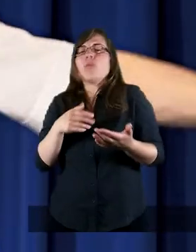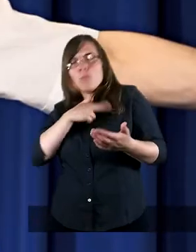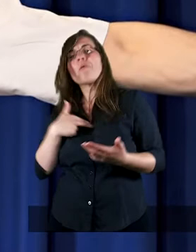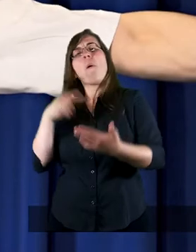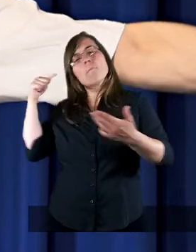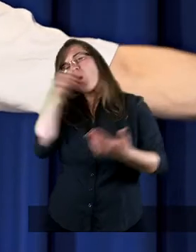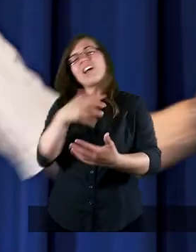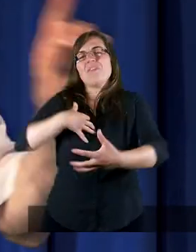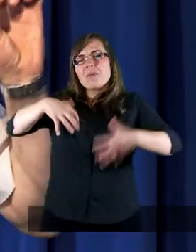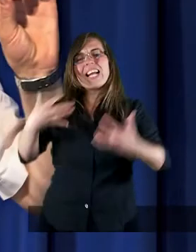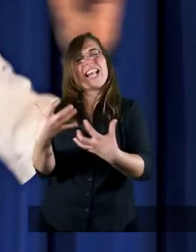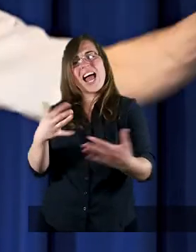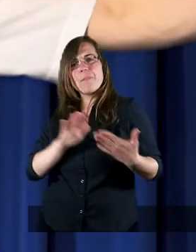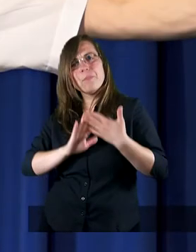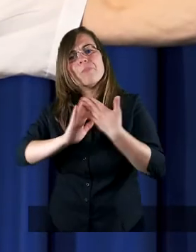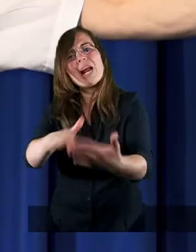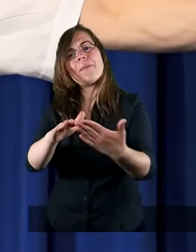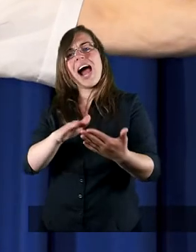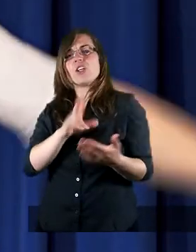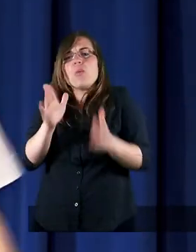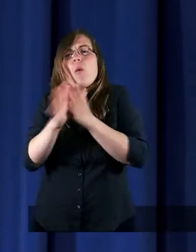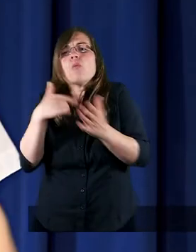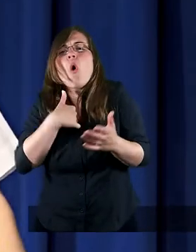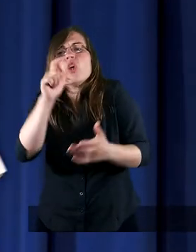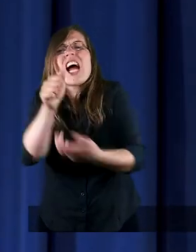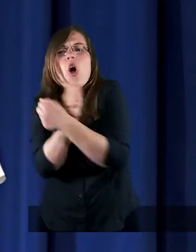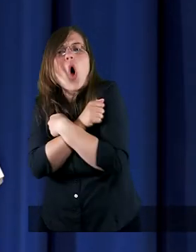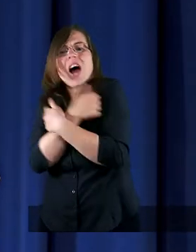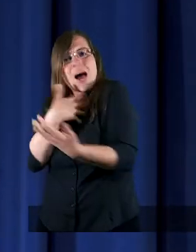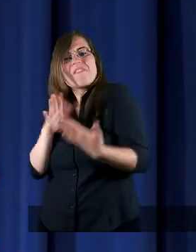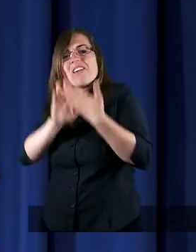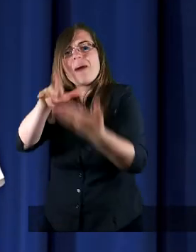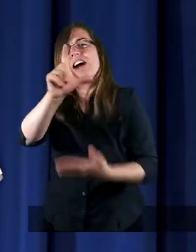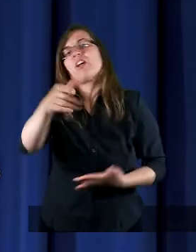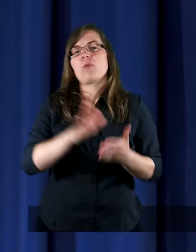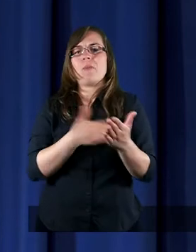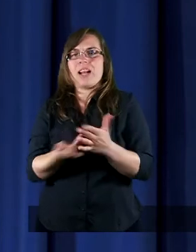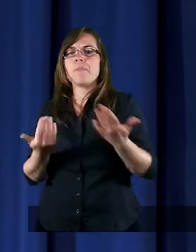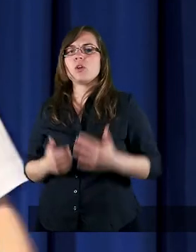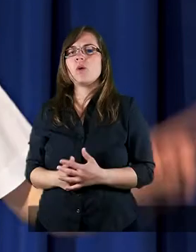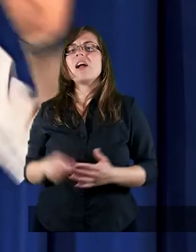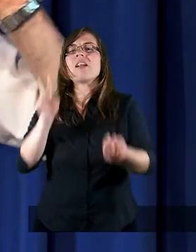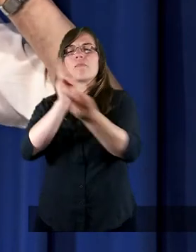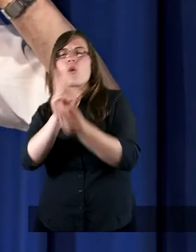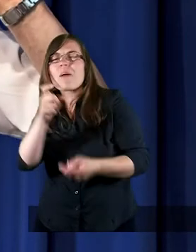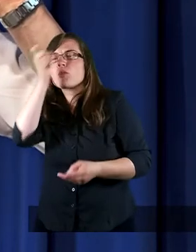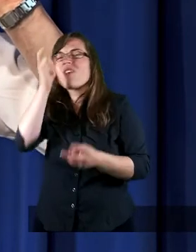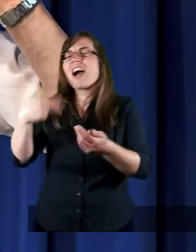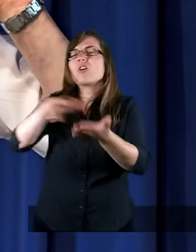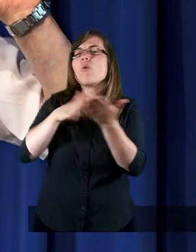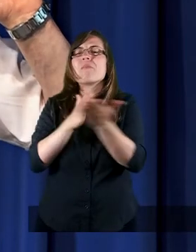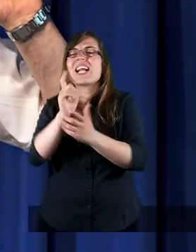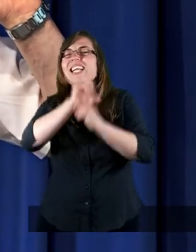proces trwa 7, 8, 10 lat, kochani. A spotkałem człowieka, który przez całe życie